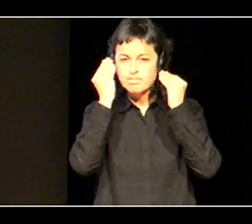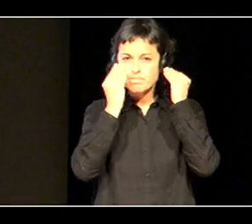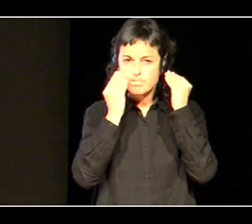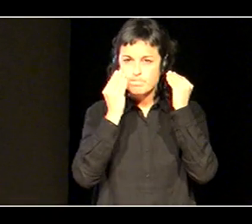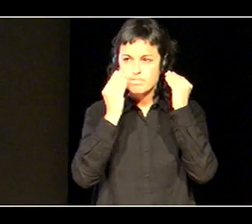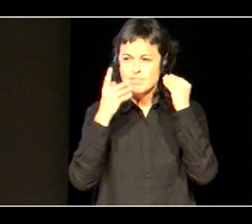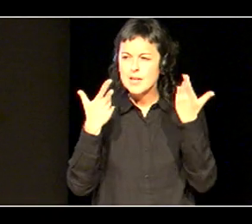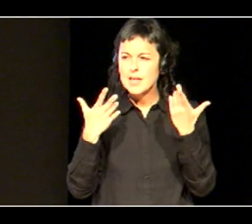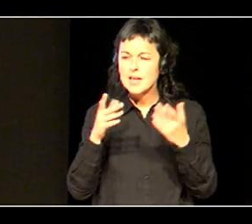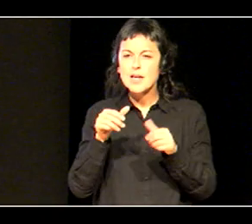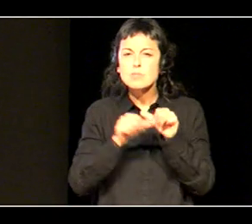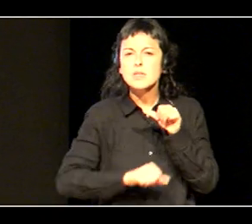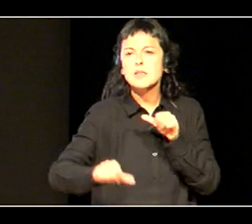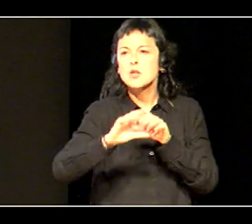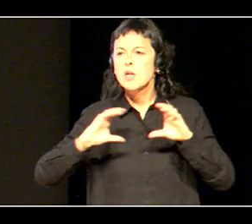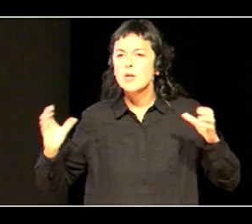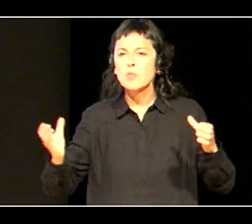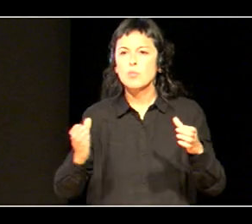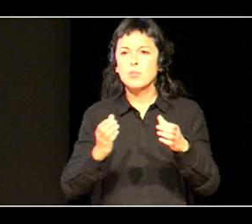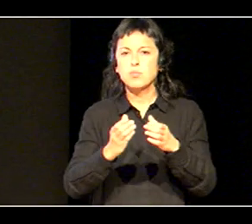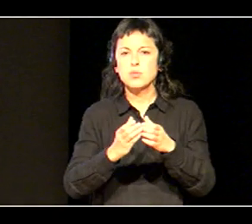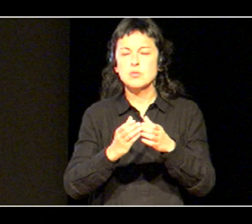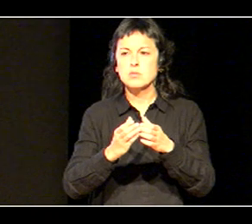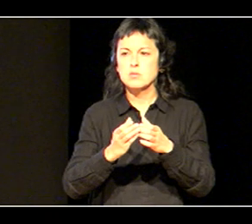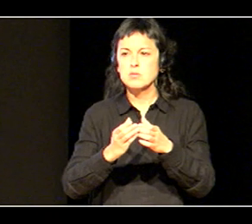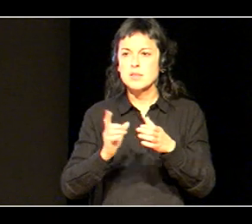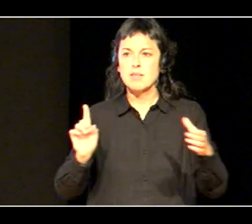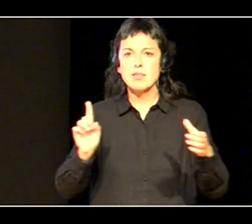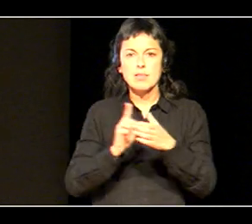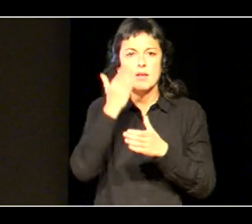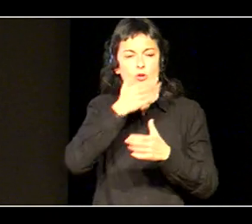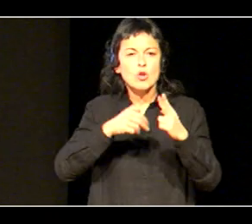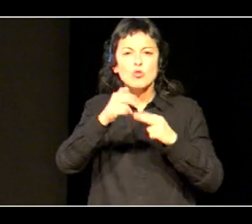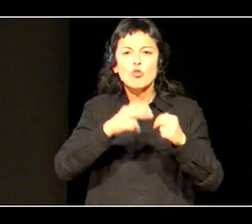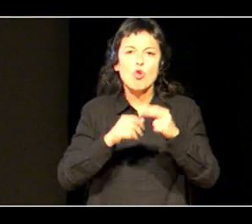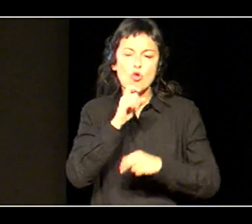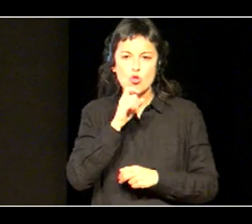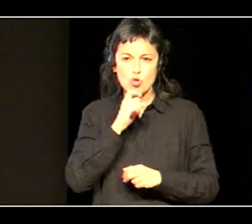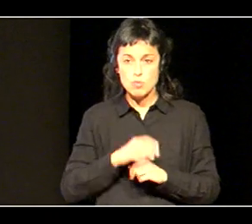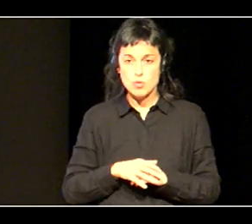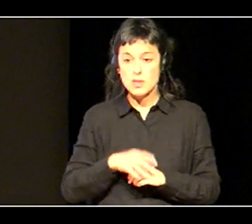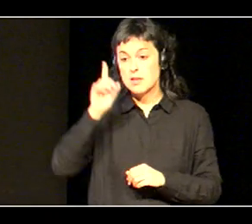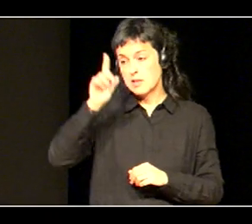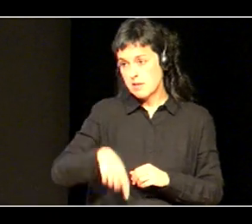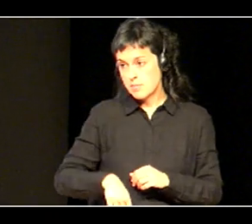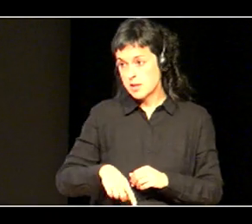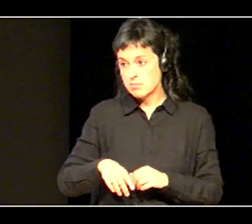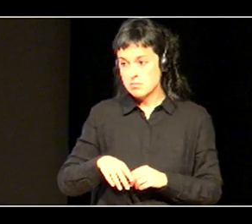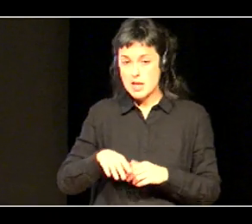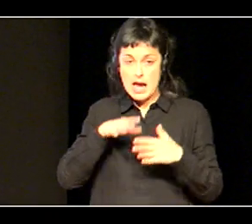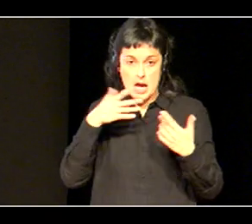guztion artean eskola inklusiboa eraikitzen. Eta baita ere entzuteko, orain entzungo dugun moduan,